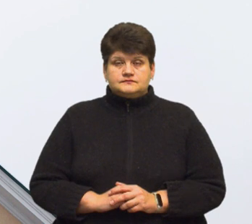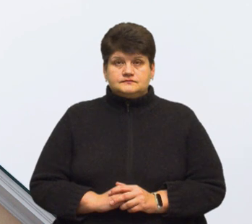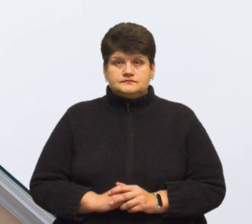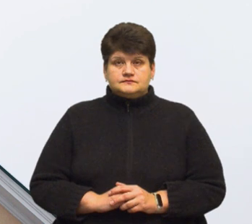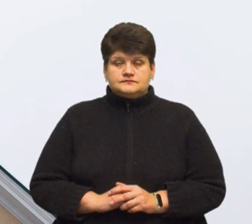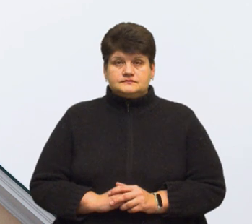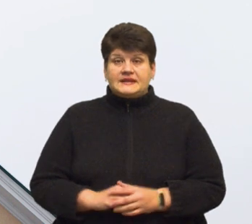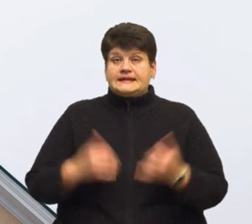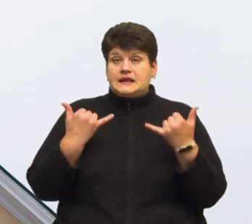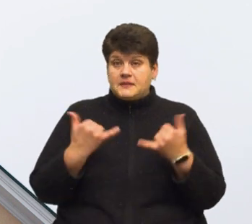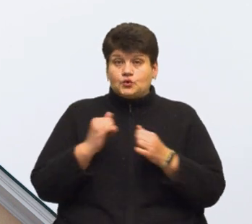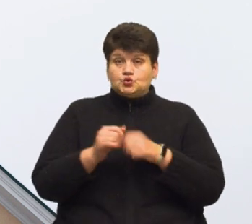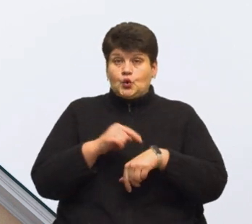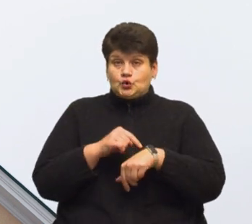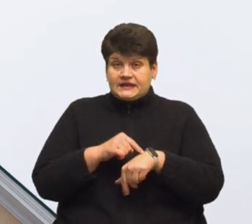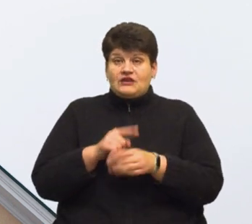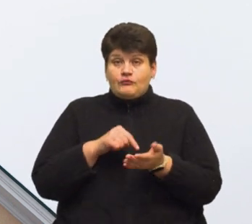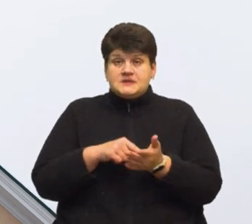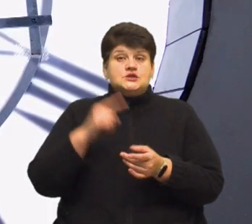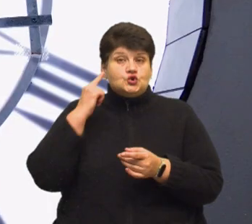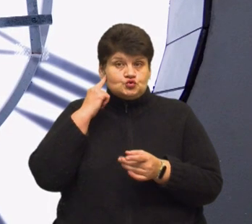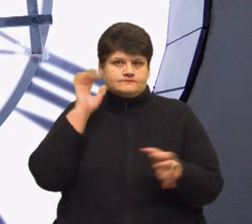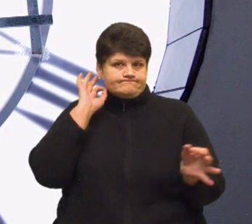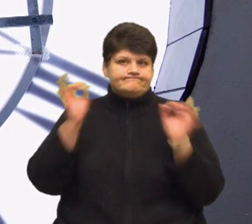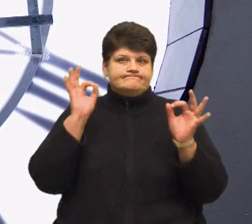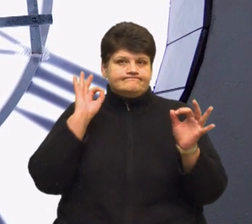Тепер щогодини у місті чути бій курантів.